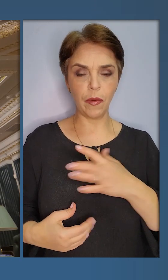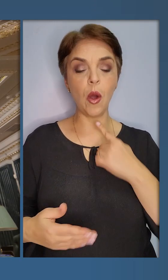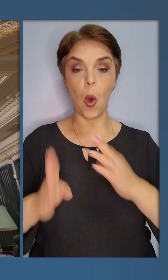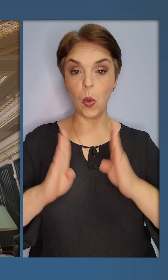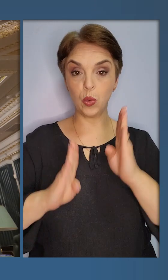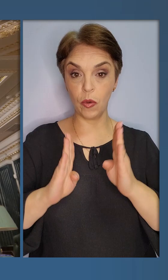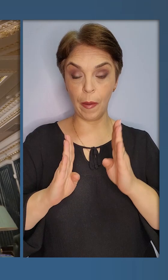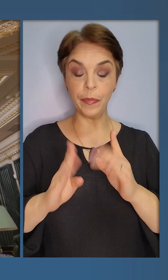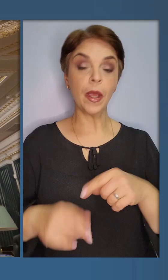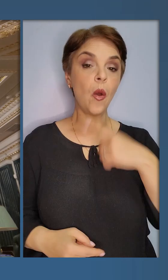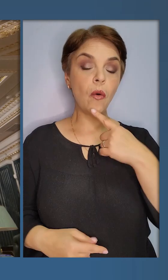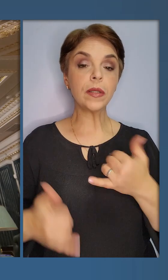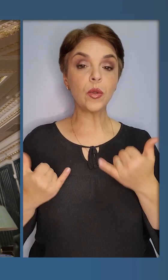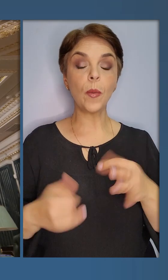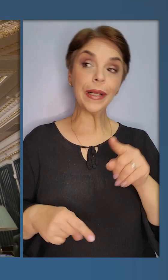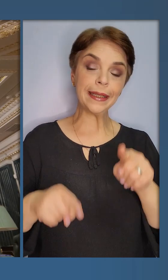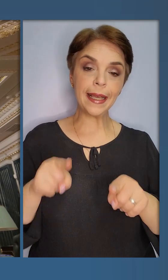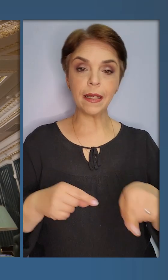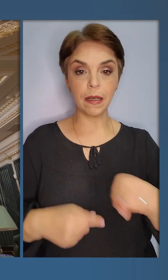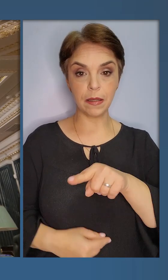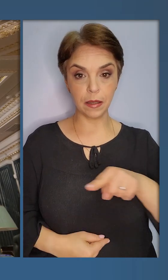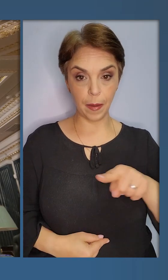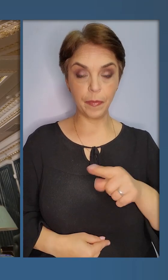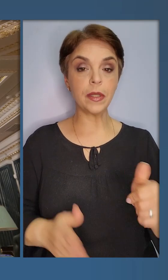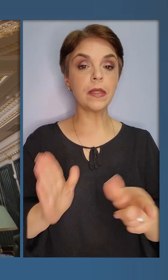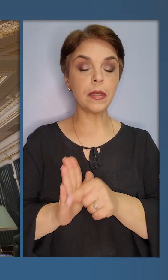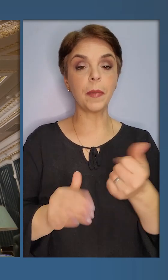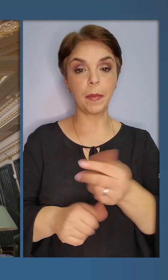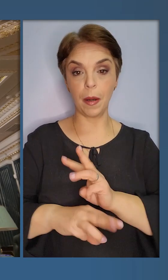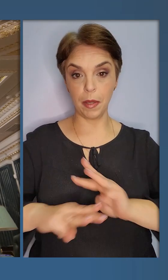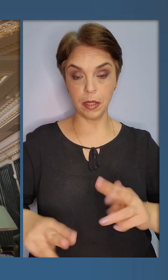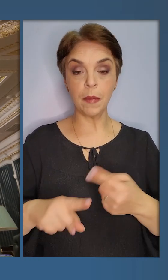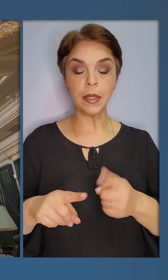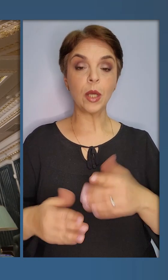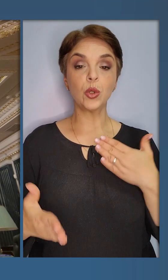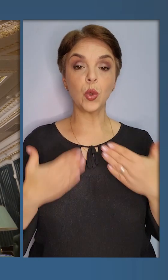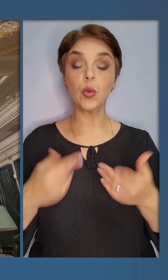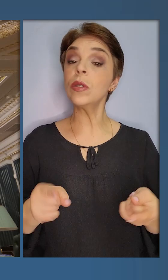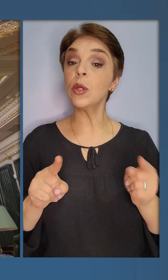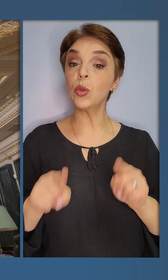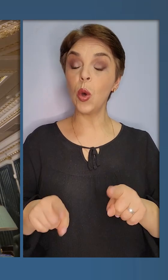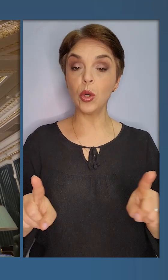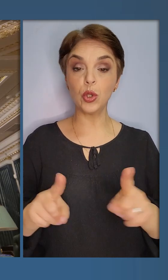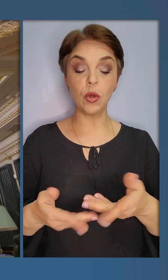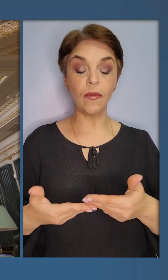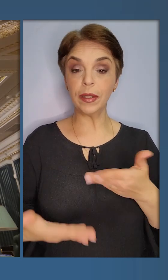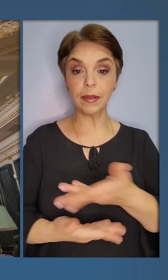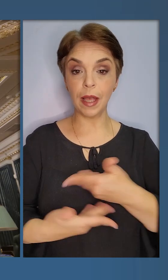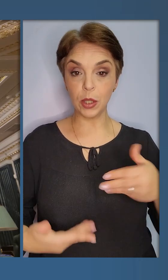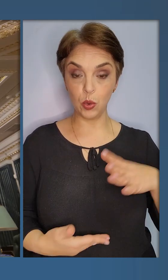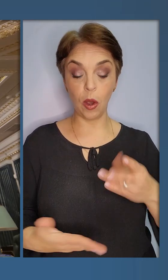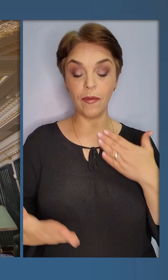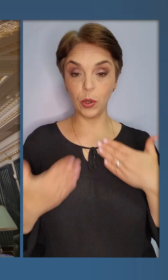голосувань. Говорила сьогодні про деякі з них з прем'єр-міністром. Це стосується і того, що від нас